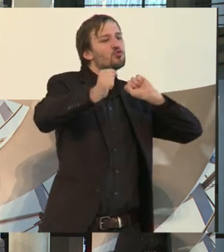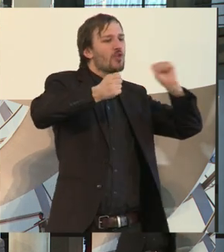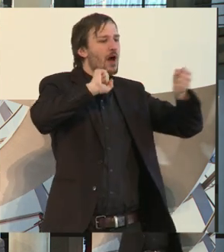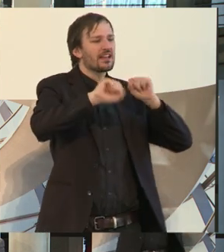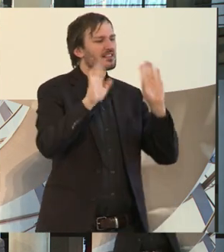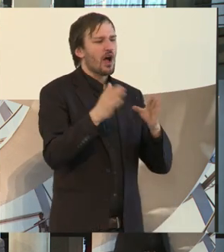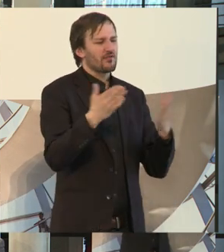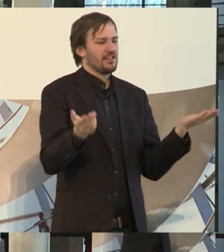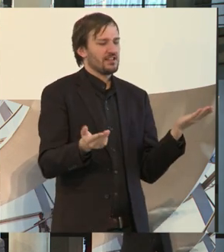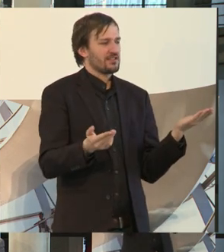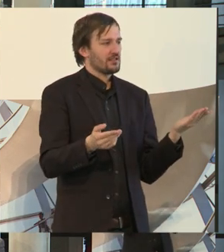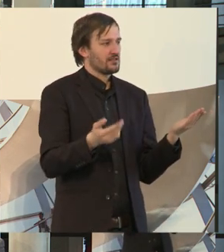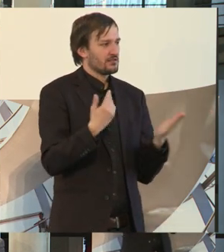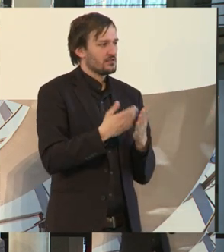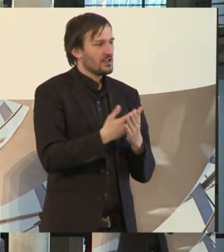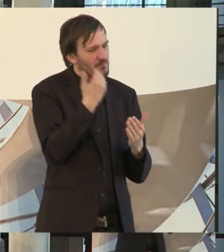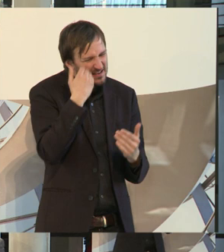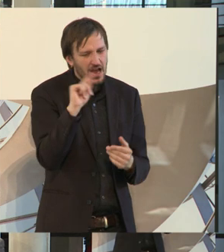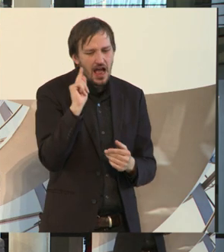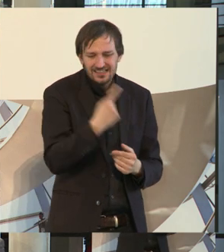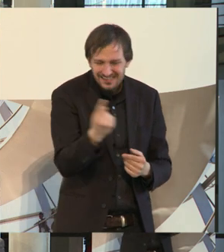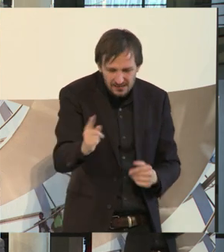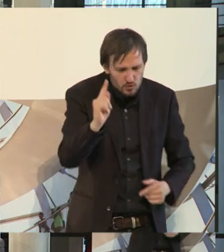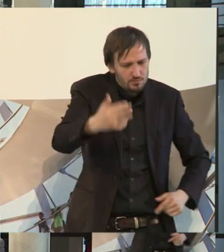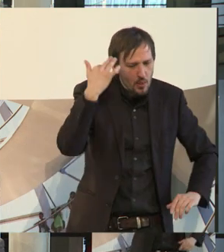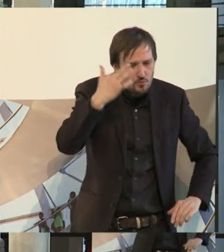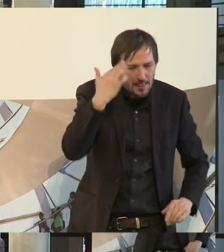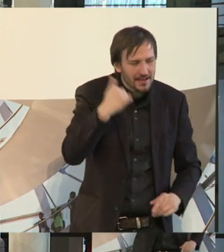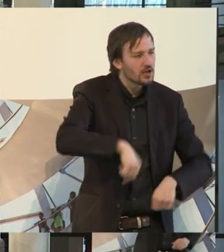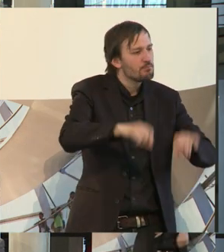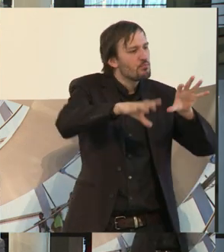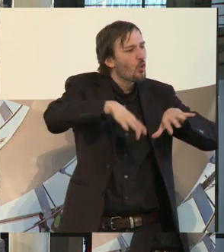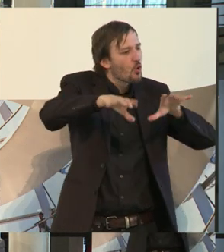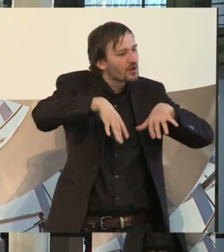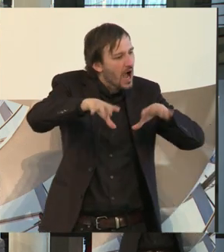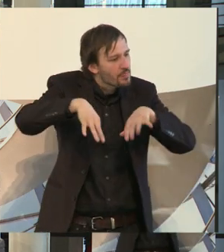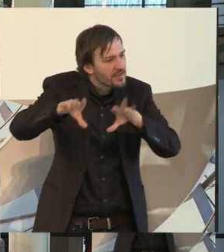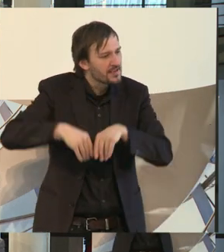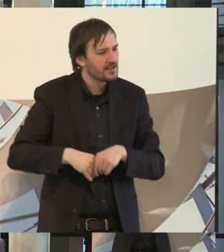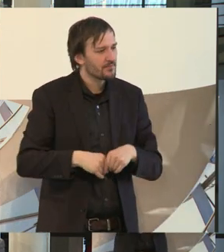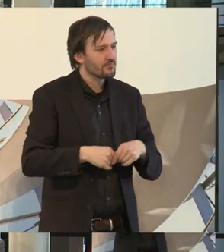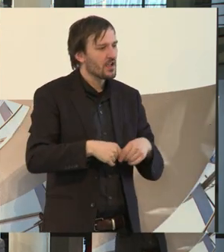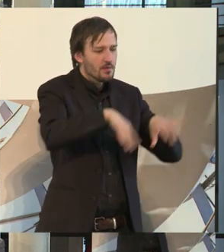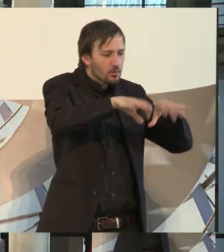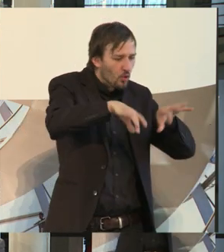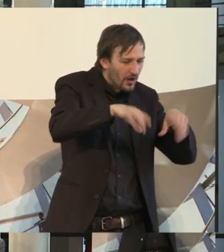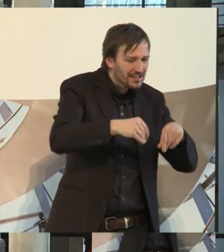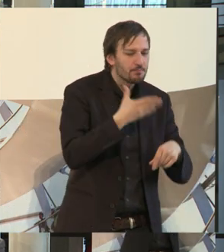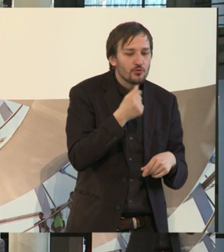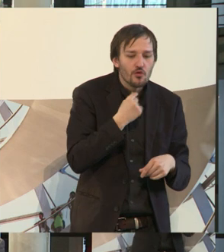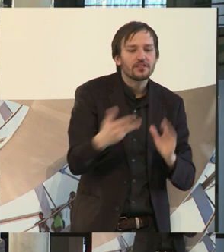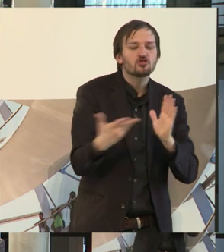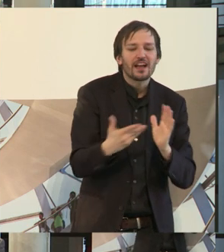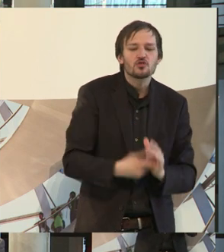Bitte mal Anreize schaffen, bitte mal überlegen, was die Bürokratie der Bedürftigkeitsüberprüfung kostet.